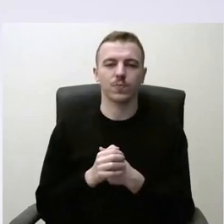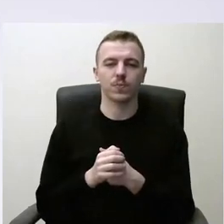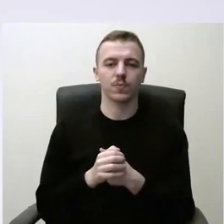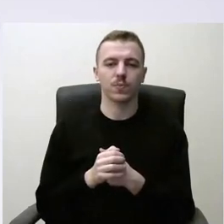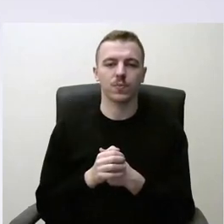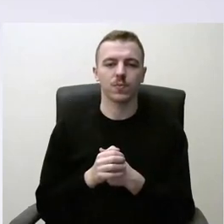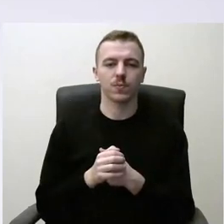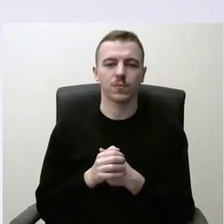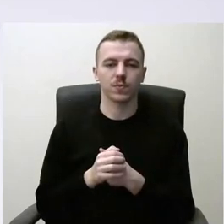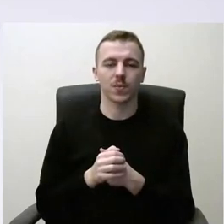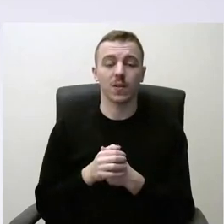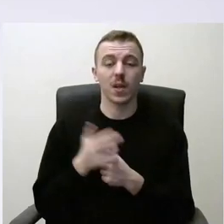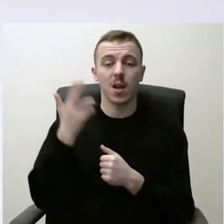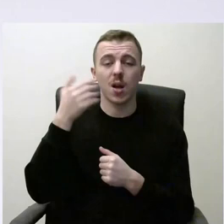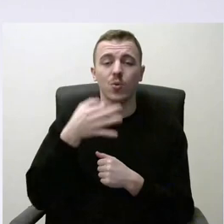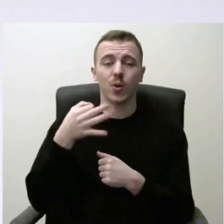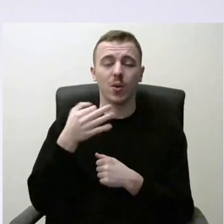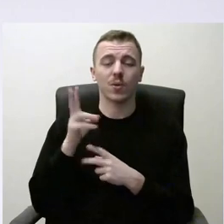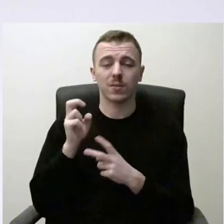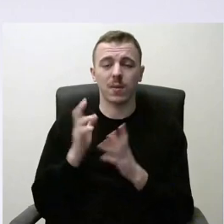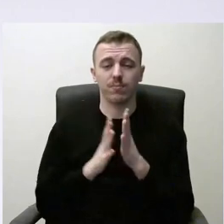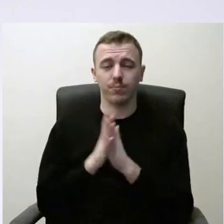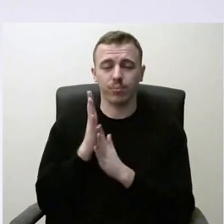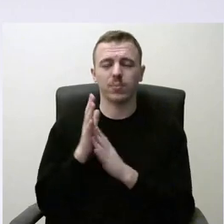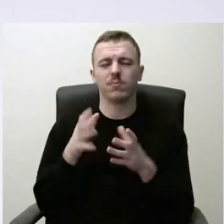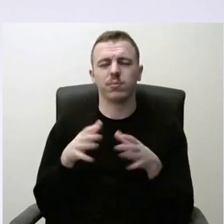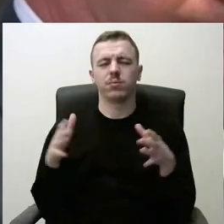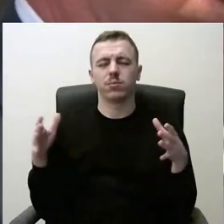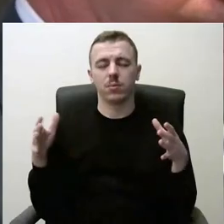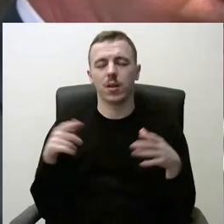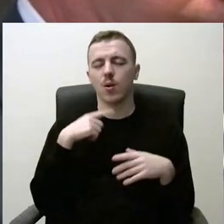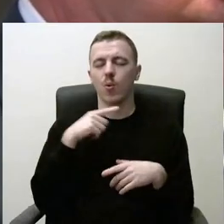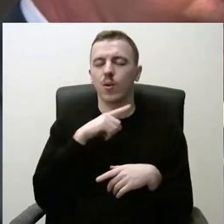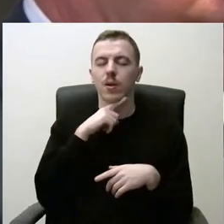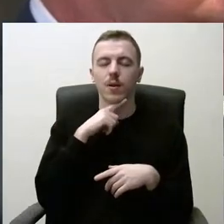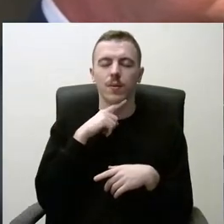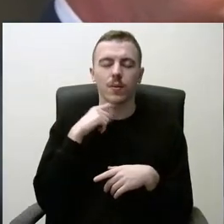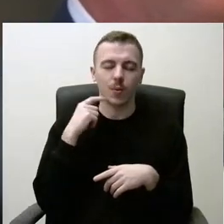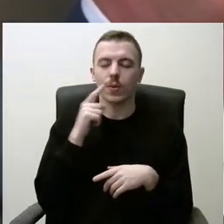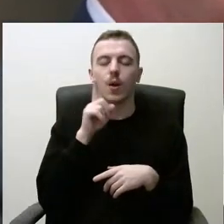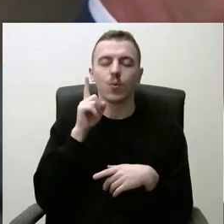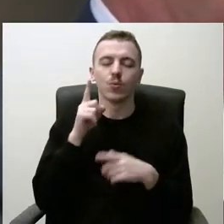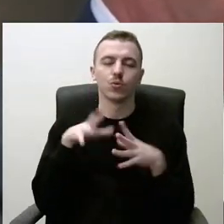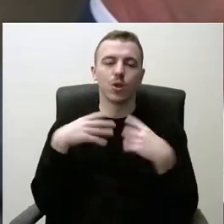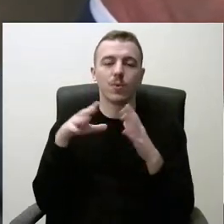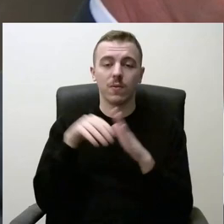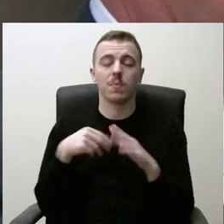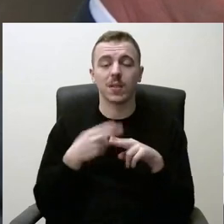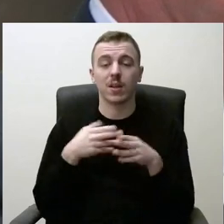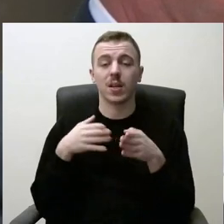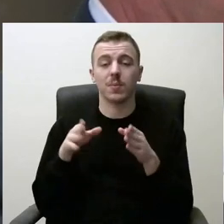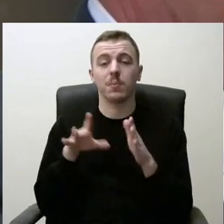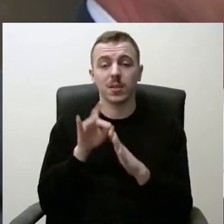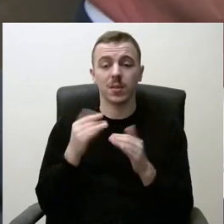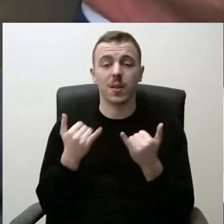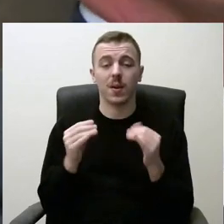Kadangi Kauno rajonas yra augantis ir tikrai yra labai daug jaunų šeimų, tai mes sieksime, kad tą kryptimį, kuria dabar eina,